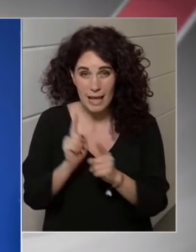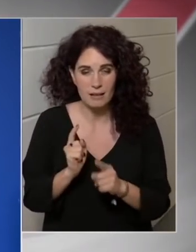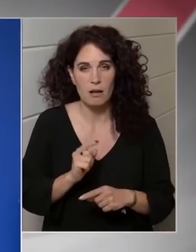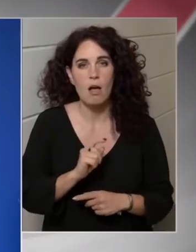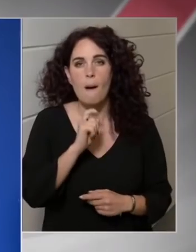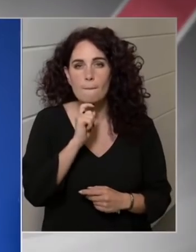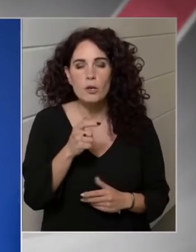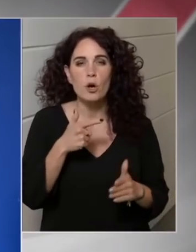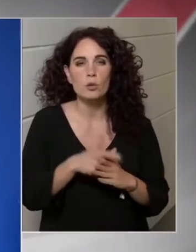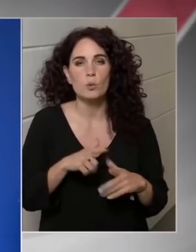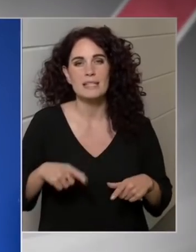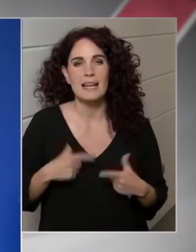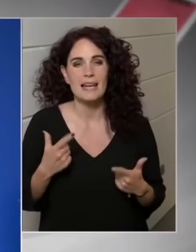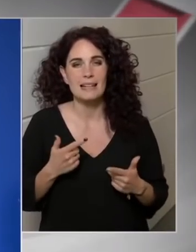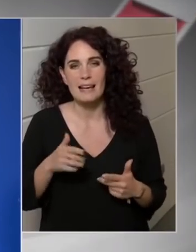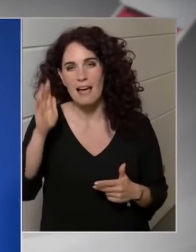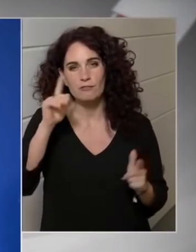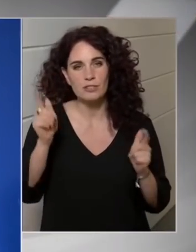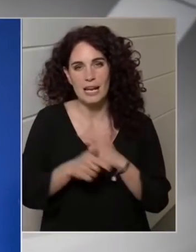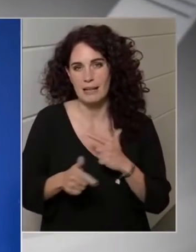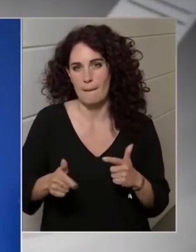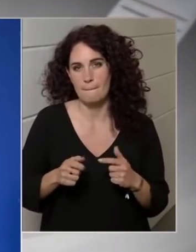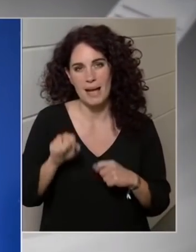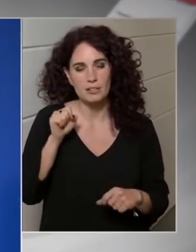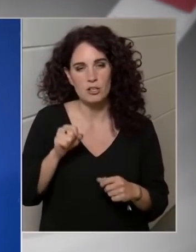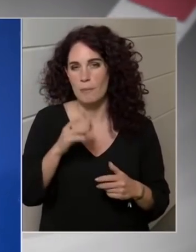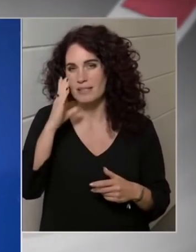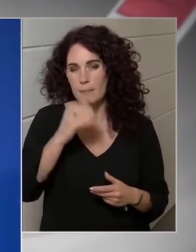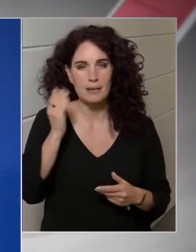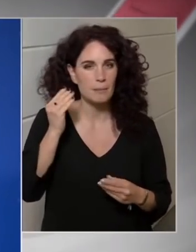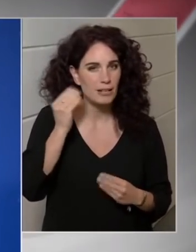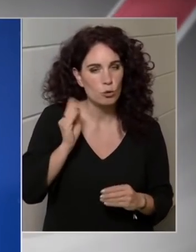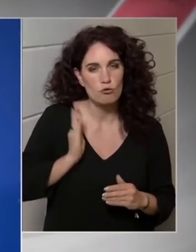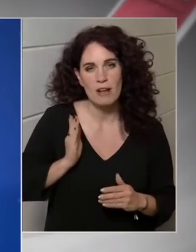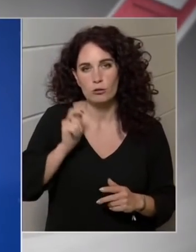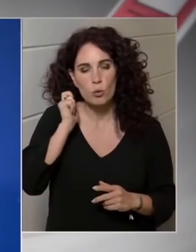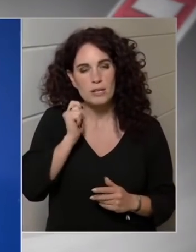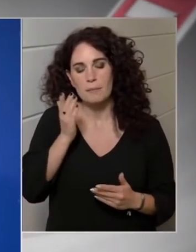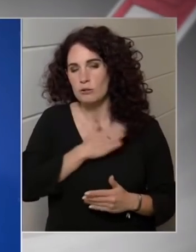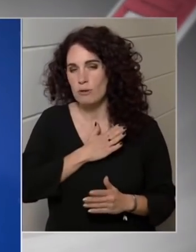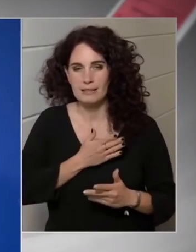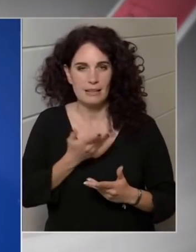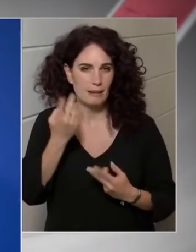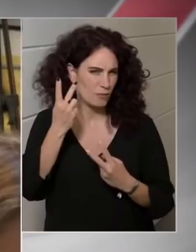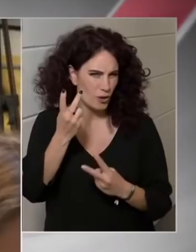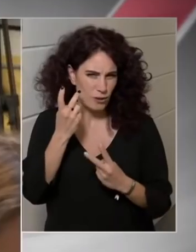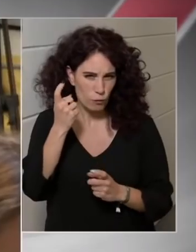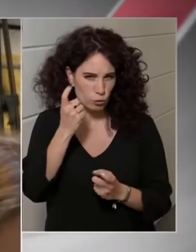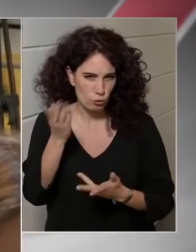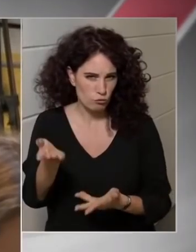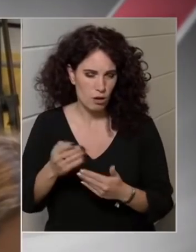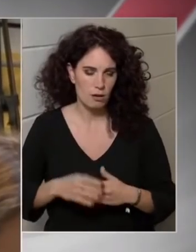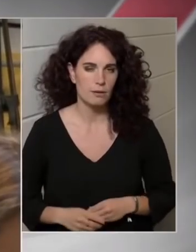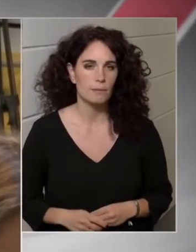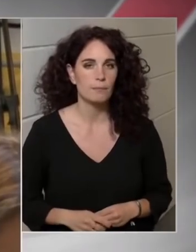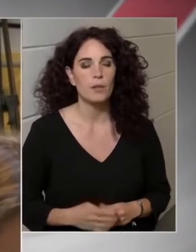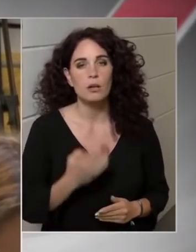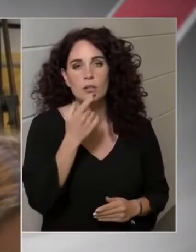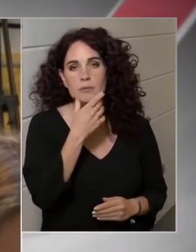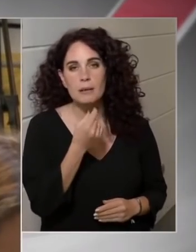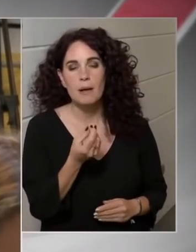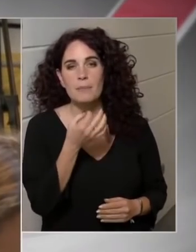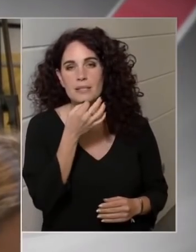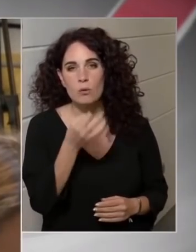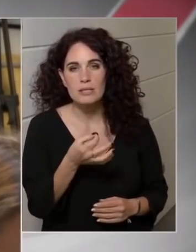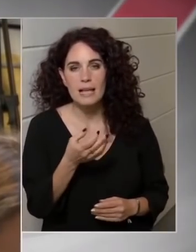legelvtelenebb pártja sem az emberi méltóságot, sem a női becsületet nem tartja fontosnak. Köszönöm szépen. Mit szól ahhoz, hogy olyan